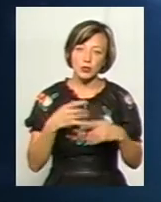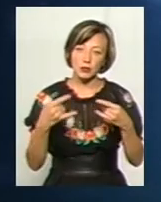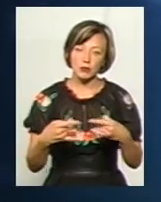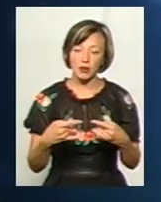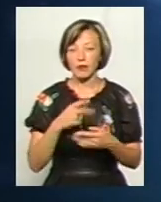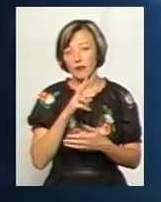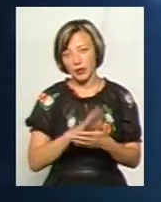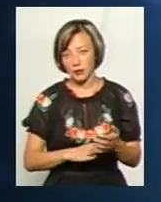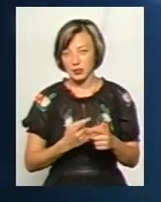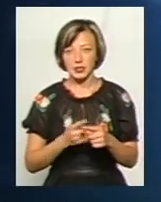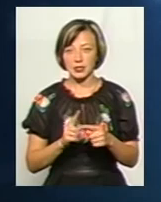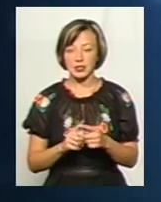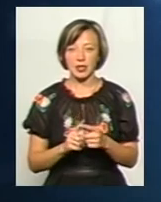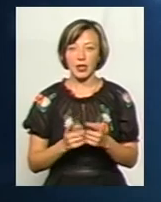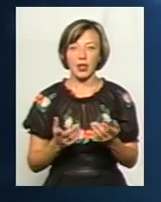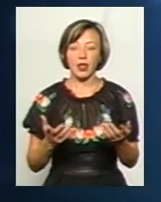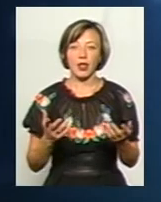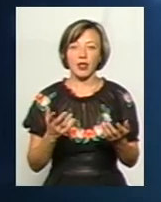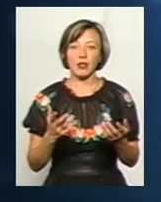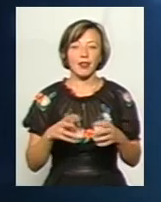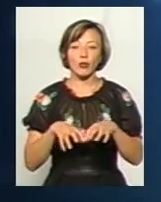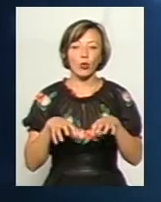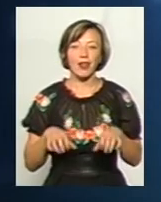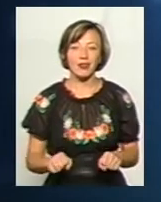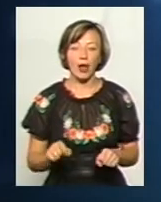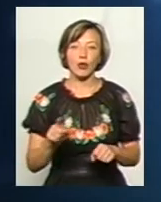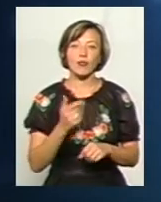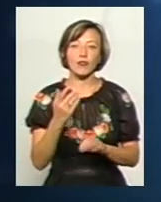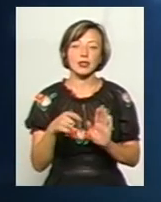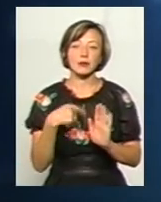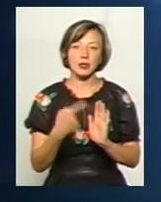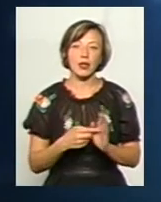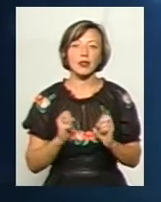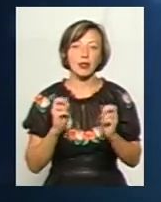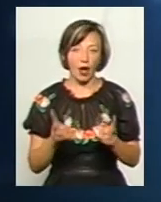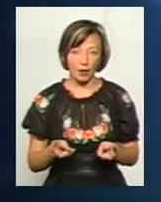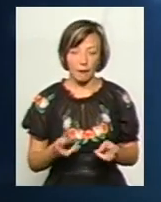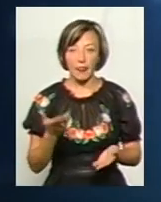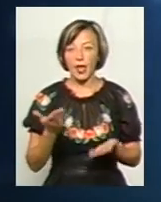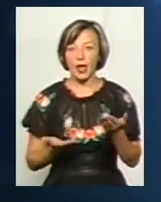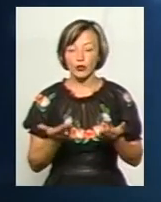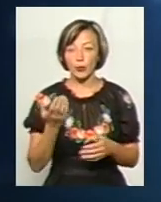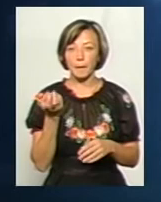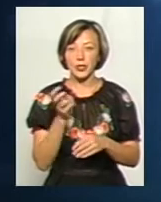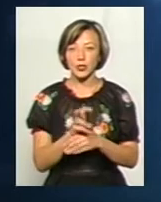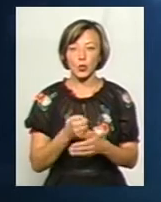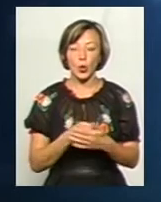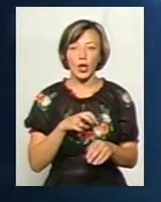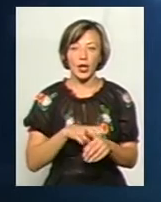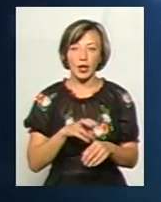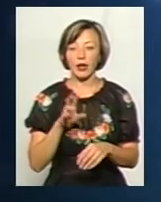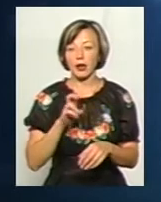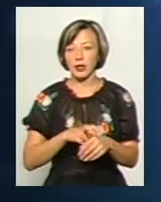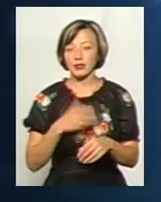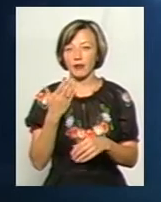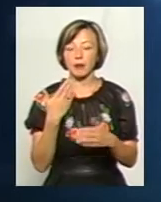Вибачте, це не тоталітарно, а це те, що ви запитали, як. Якщо ви прийшли до лікаря, і він